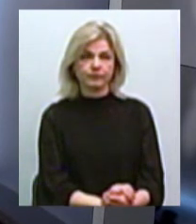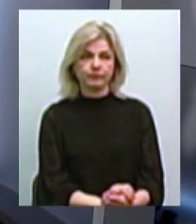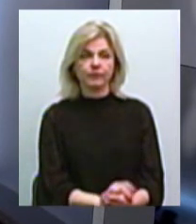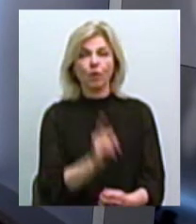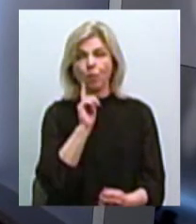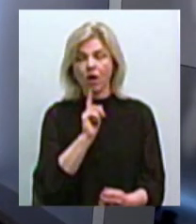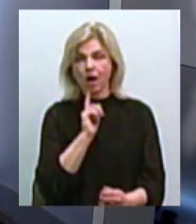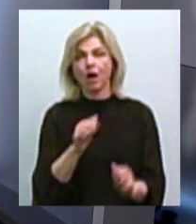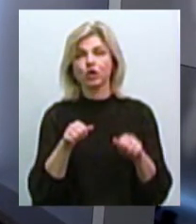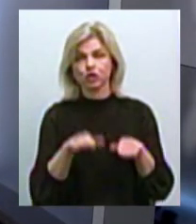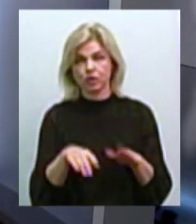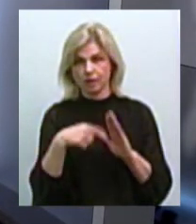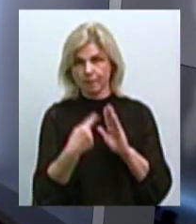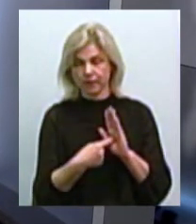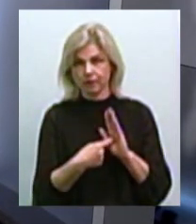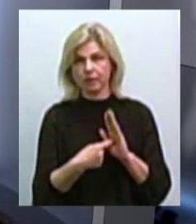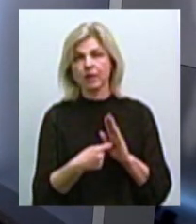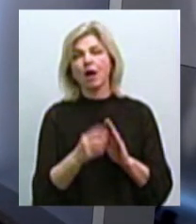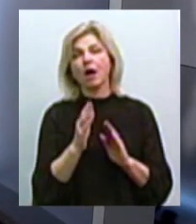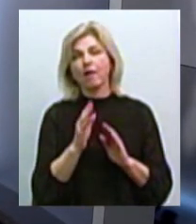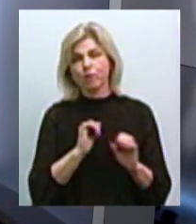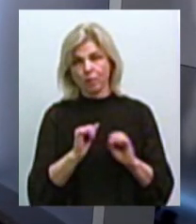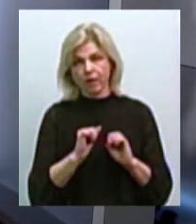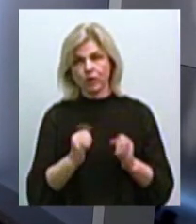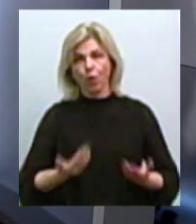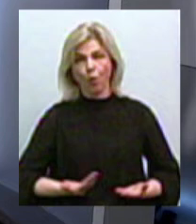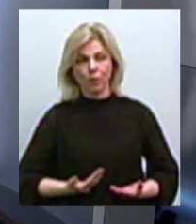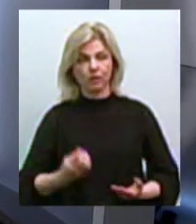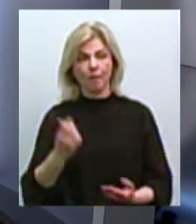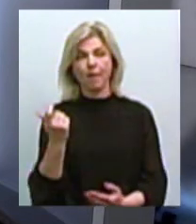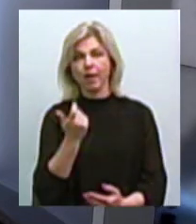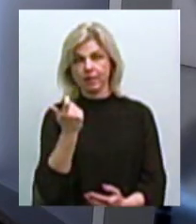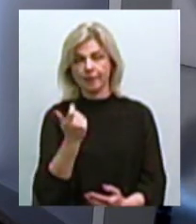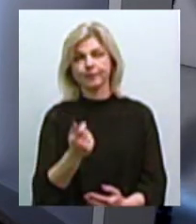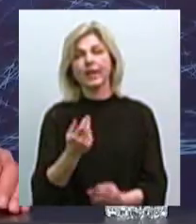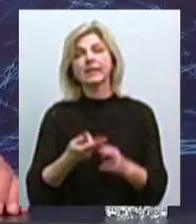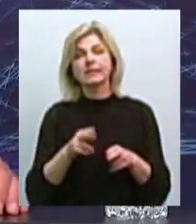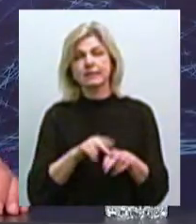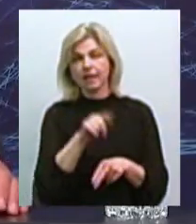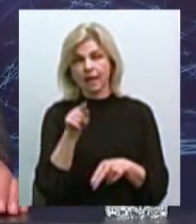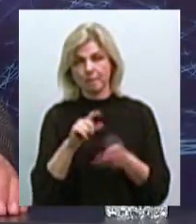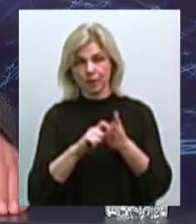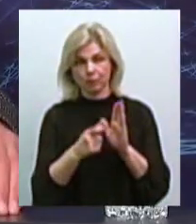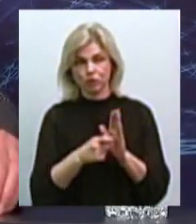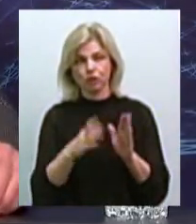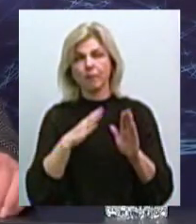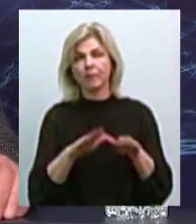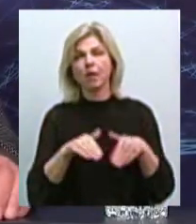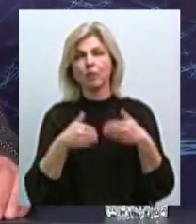питання, це питання буде вирішувати управління нашої комунальної майна. Наскільки я знаю, що це приміщення пропонувалося перед